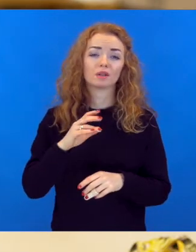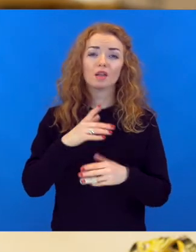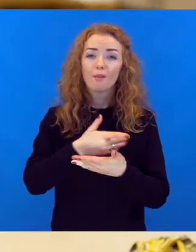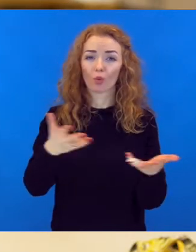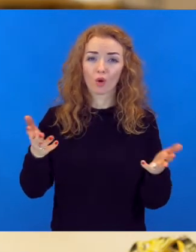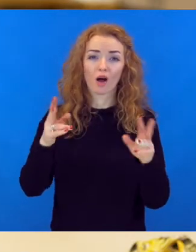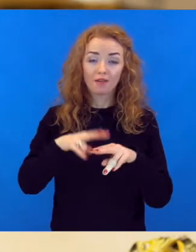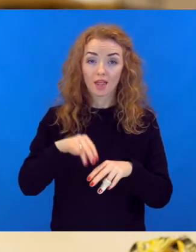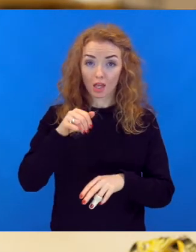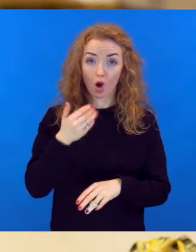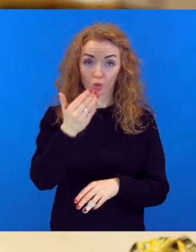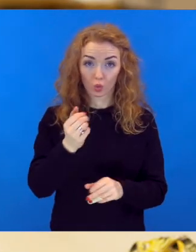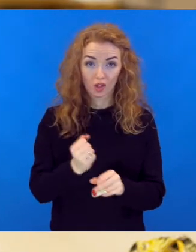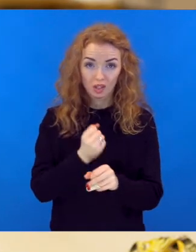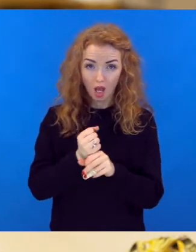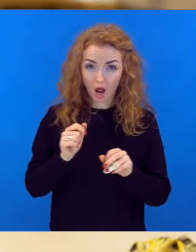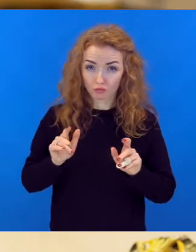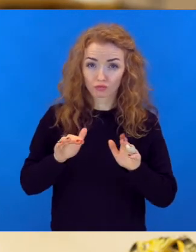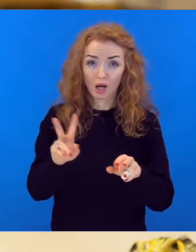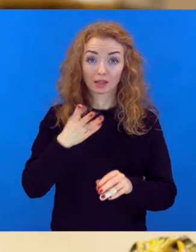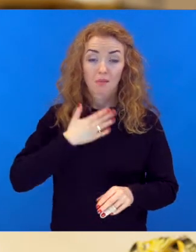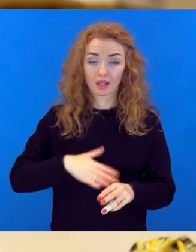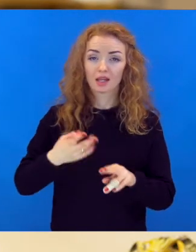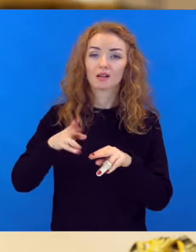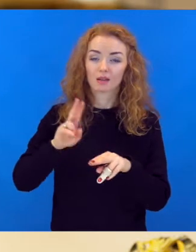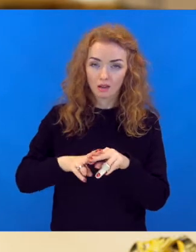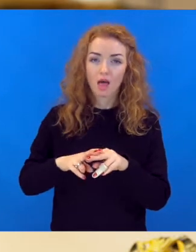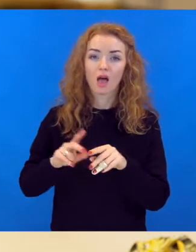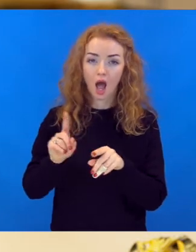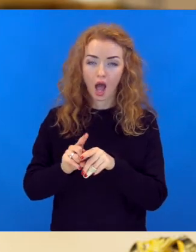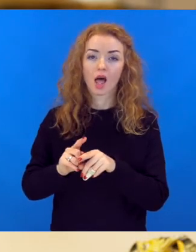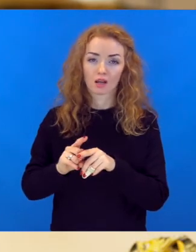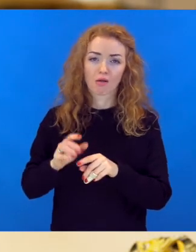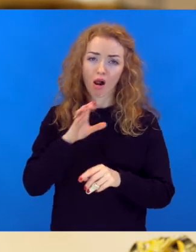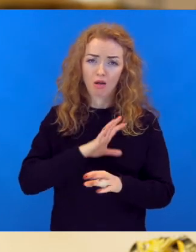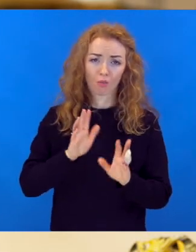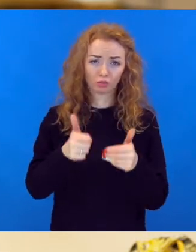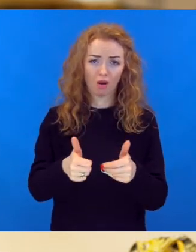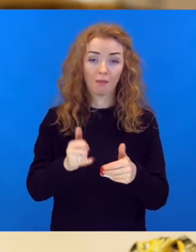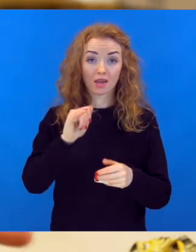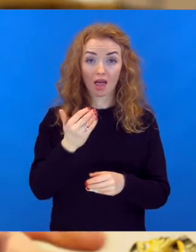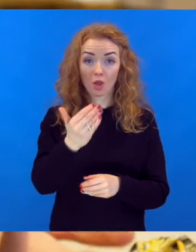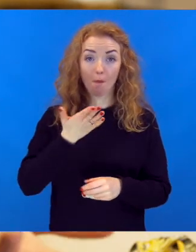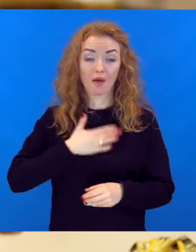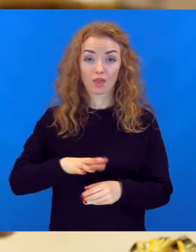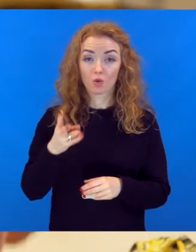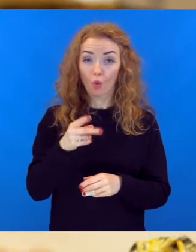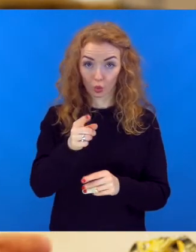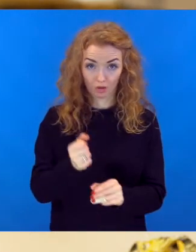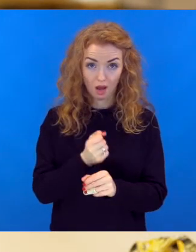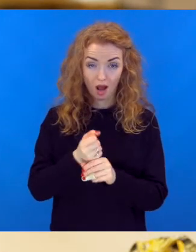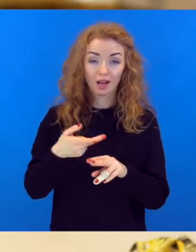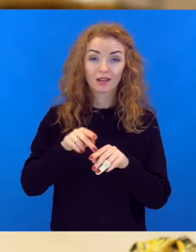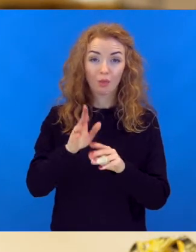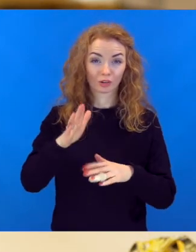Atālgojums, man liekas, kā jebkurā lietā, ja tu dari to, kas tev patīk, tad arī finansiālais pievilksies. Jo, ja tu to dari to, kas tev